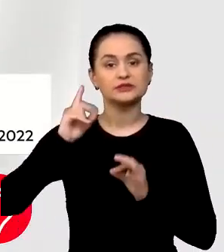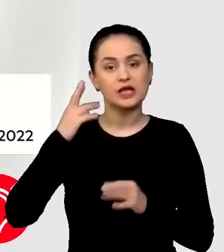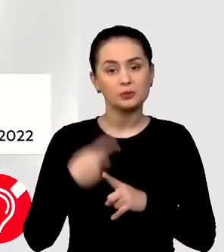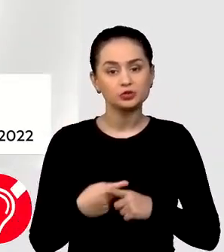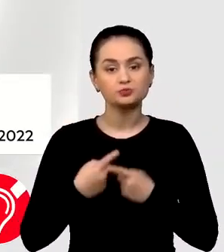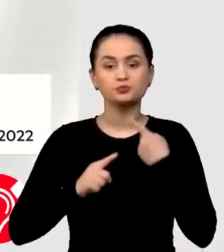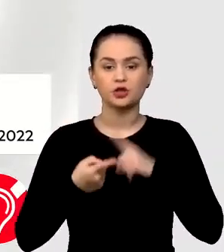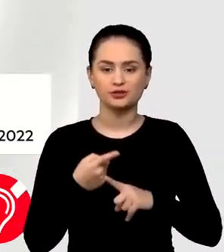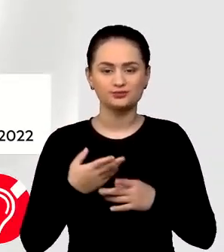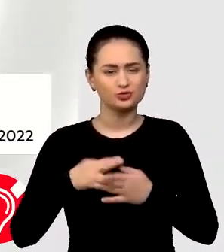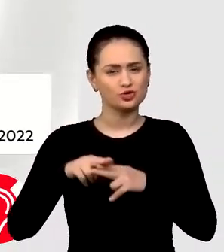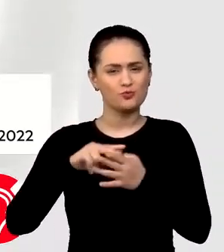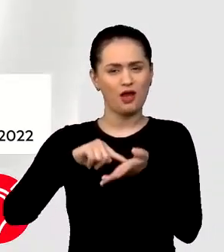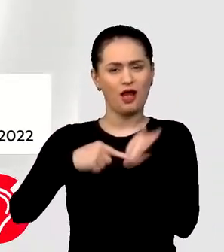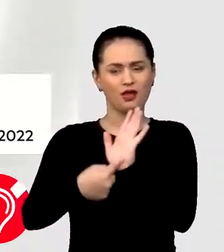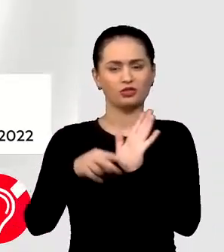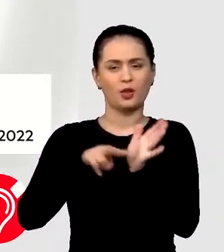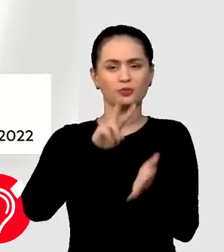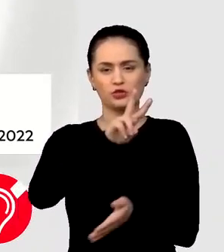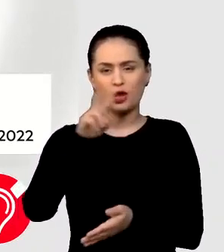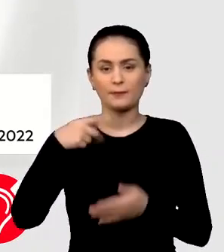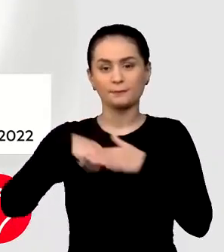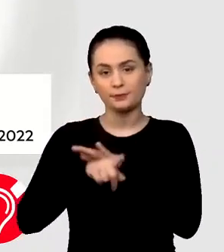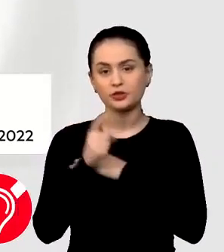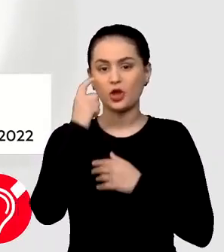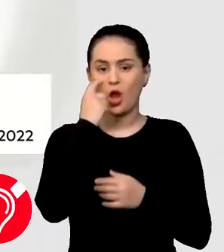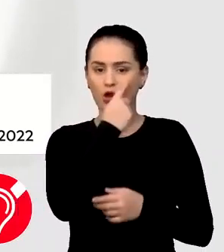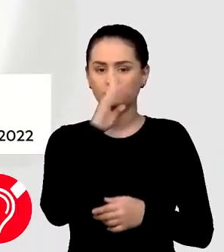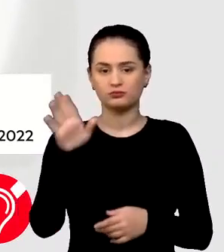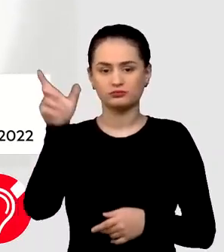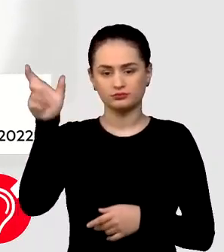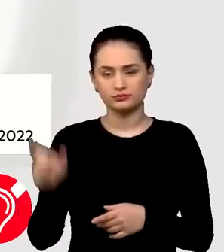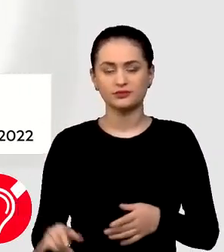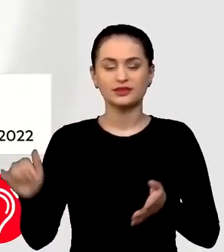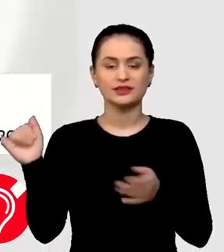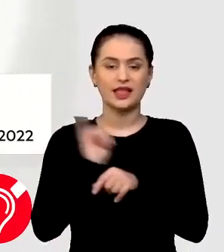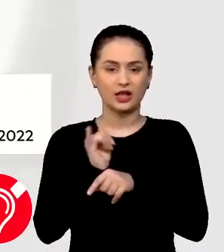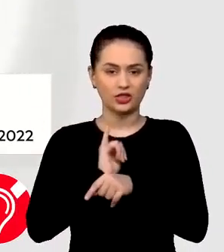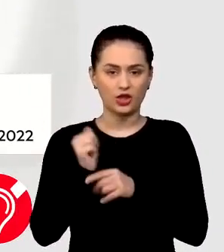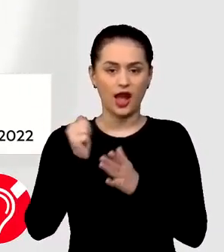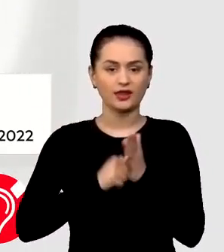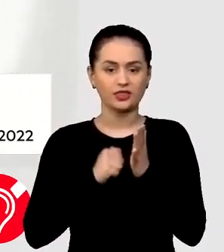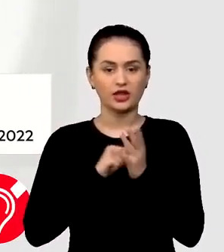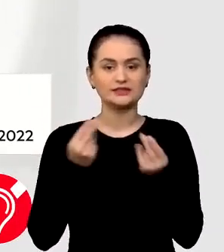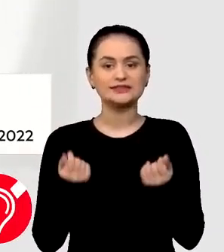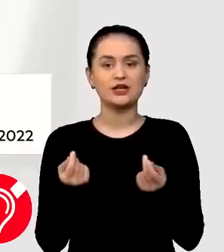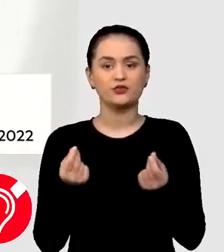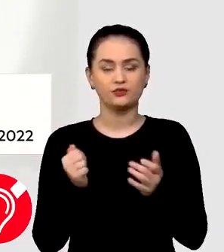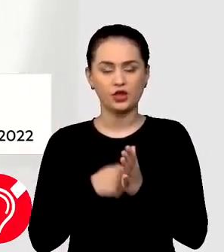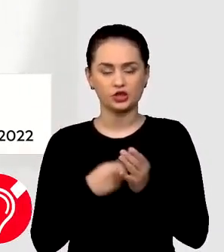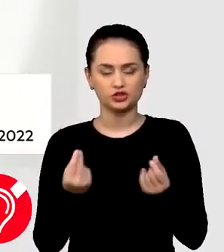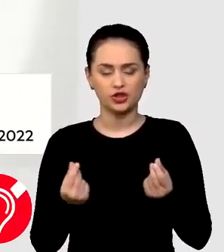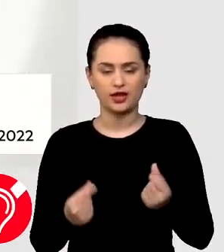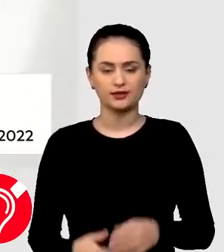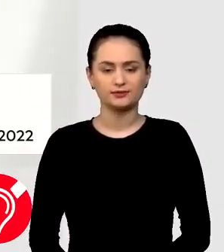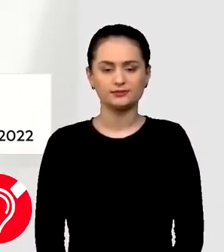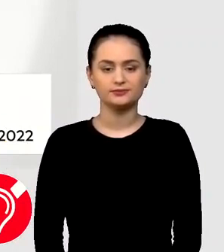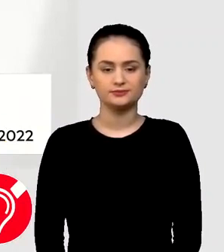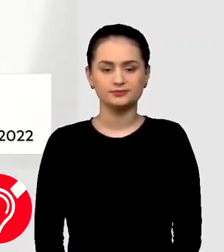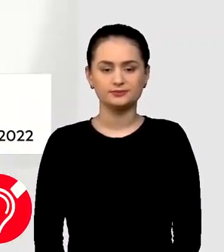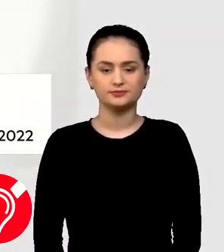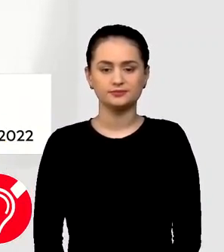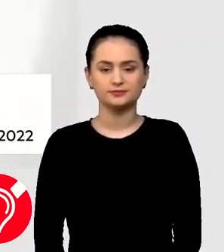economice, dar și politice. Iată cum a arătat anul 2022 prin ochii lui Cristian Hostiuc, director editorial la Ziarul